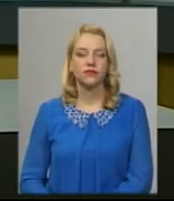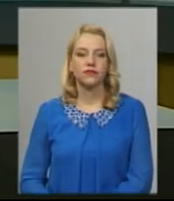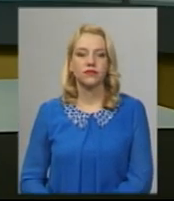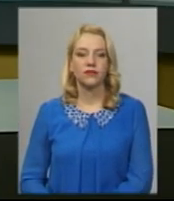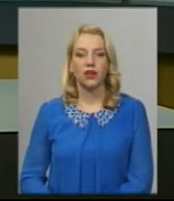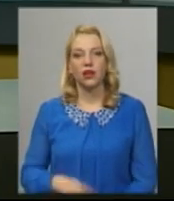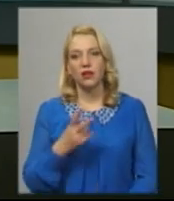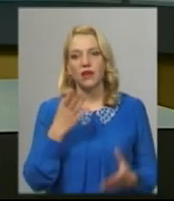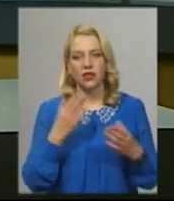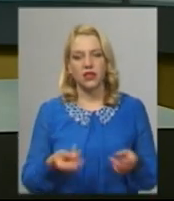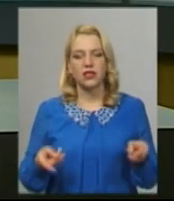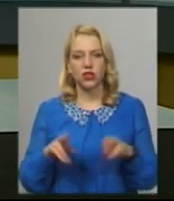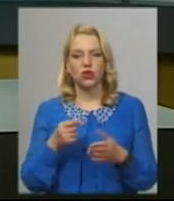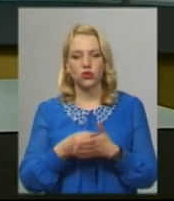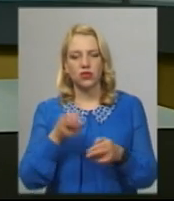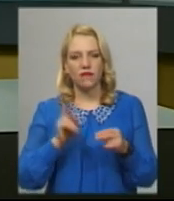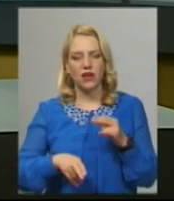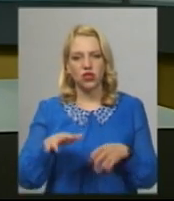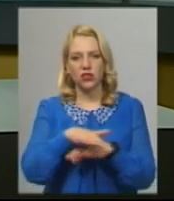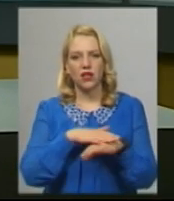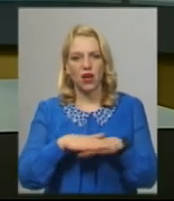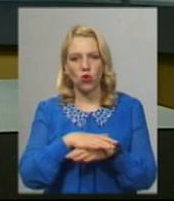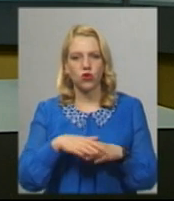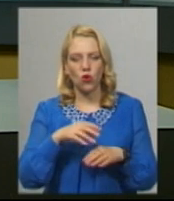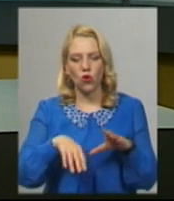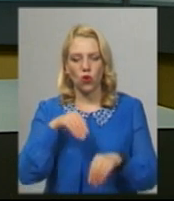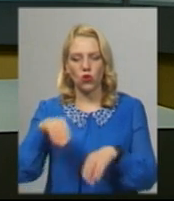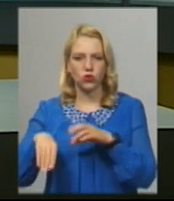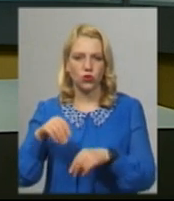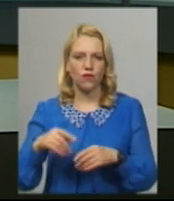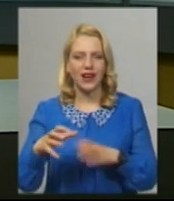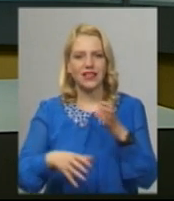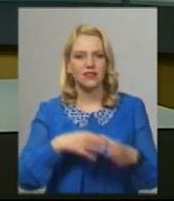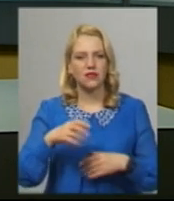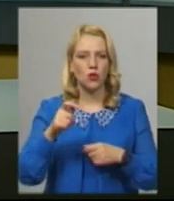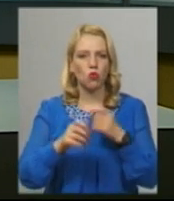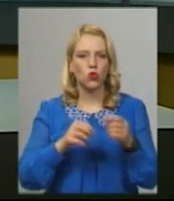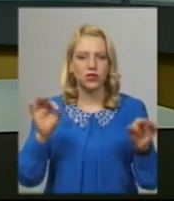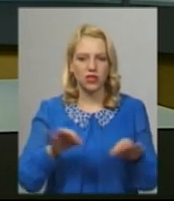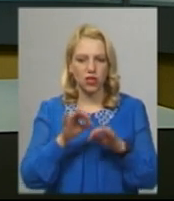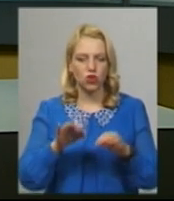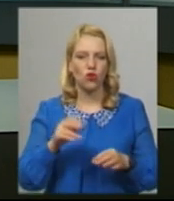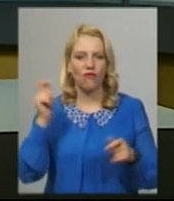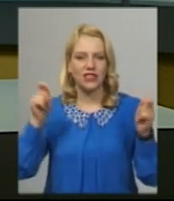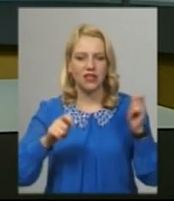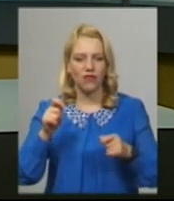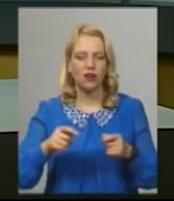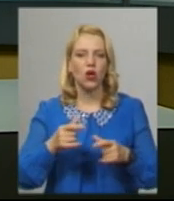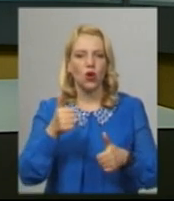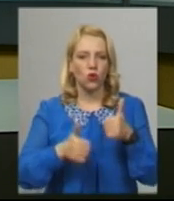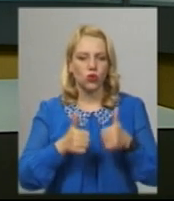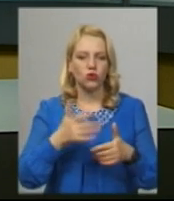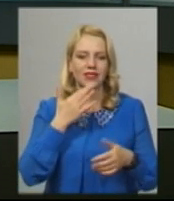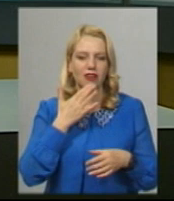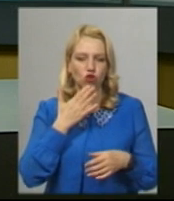Два дні залишилися до завершення народного голосування Всесвітнього музичного фестивалю конкурсу національних культур і мистецтв